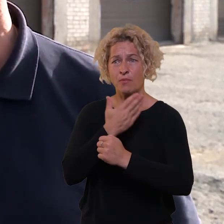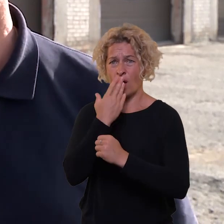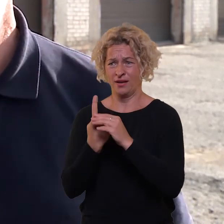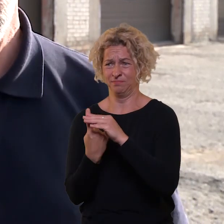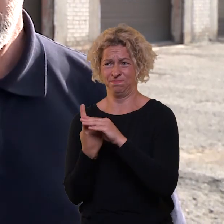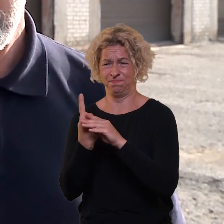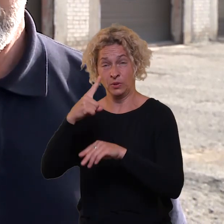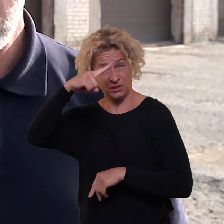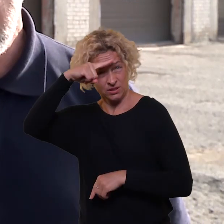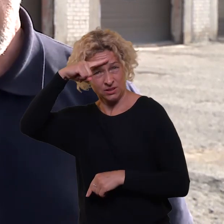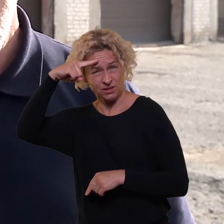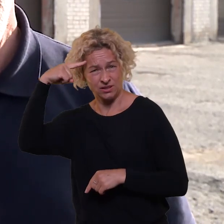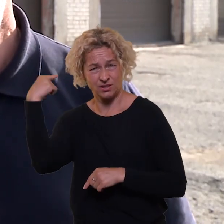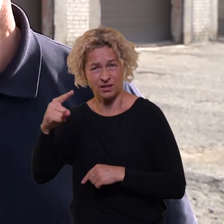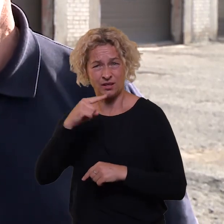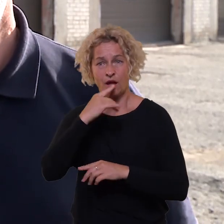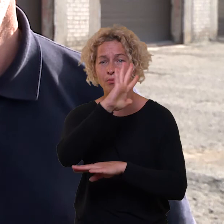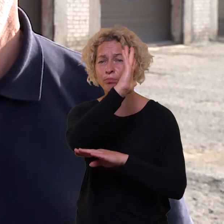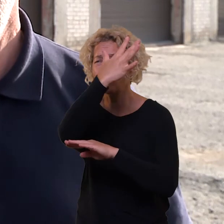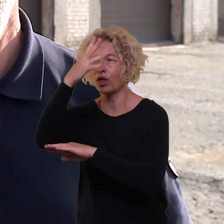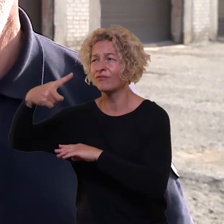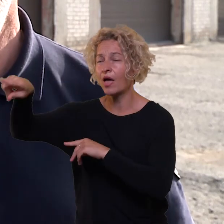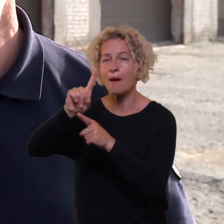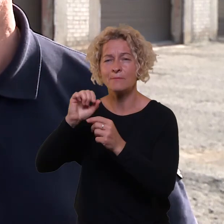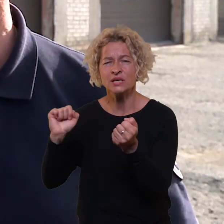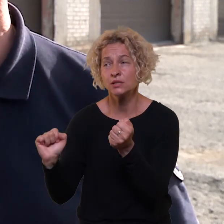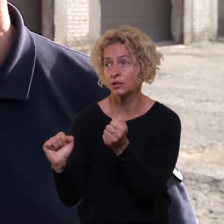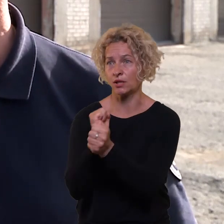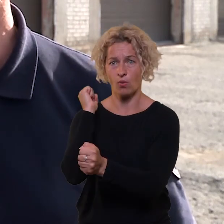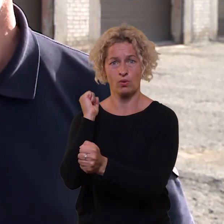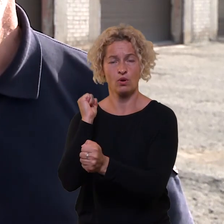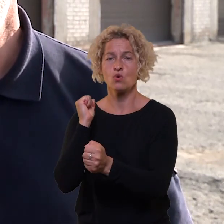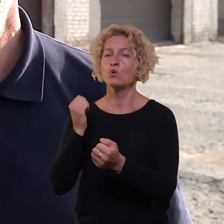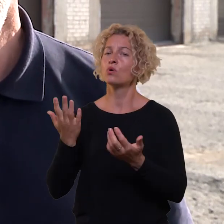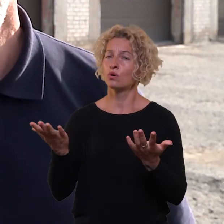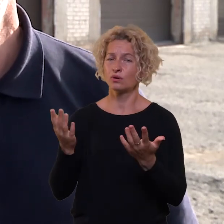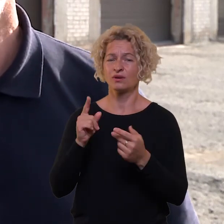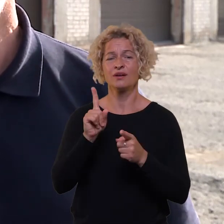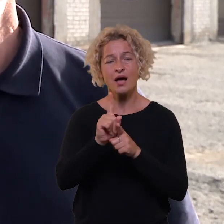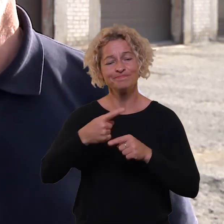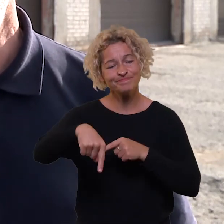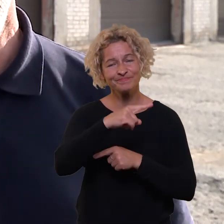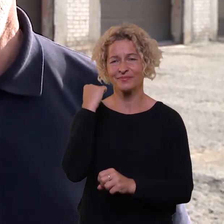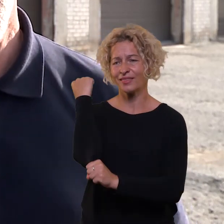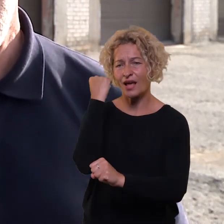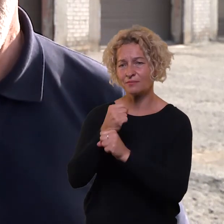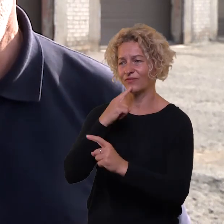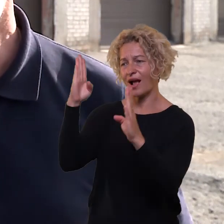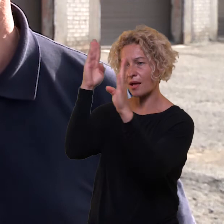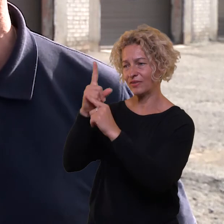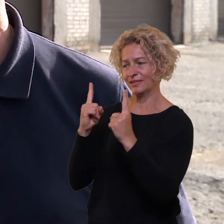yra aukštos, miškuose yra perdžiūvę ir mūsų pareigūnai pradėjo kartu su